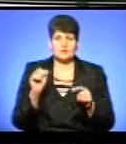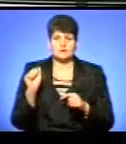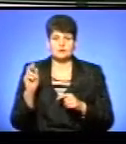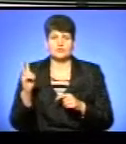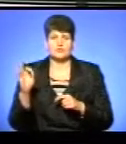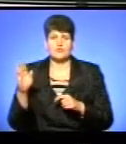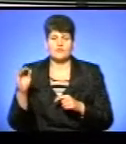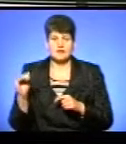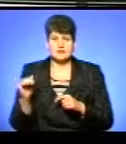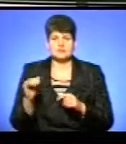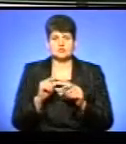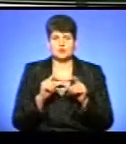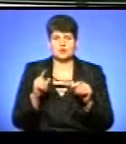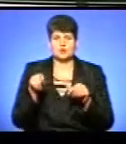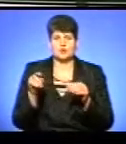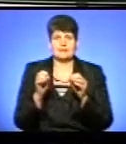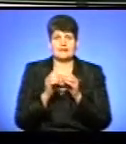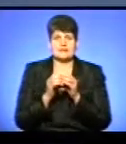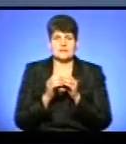Ковальський – учень школи номер 10.